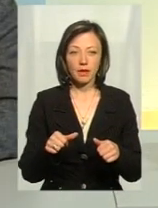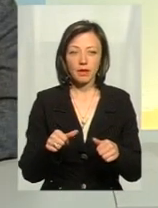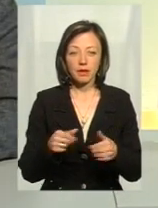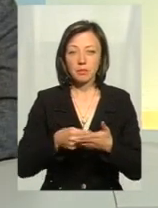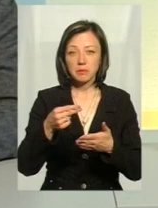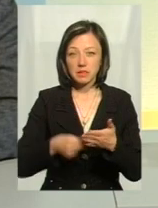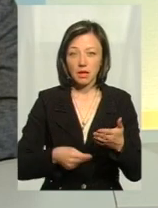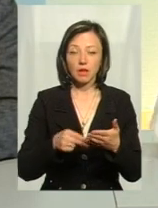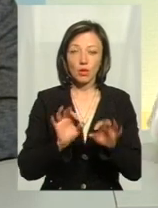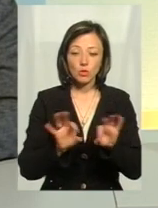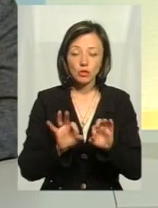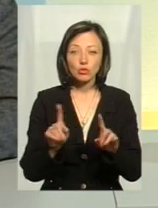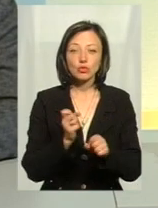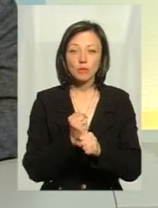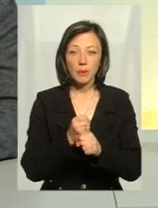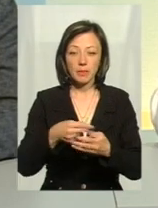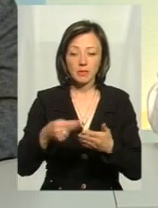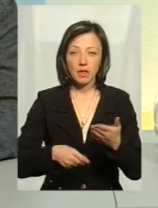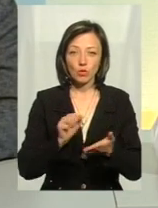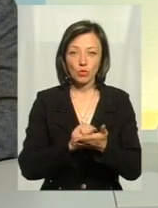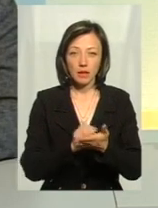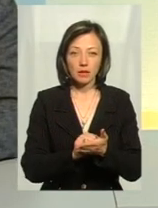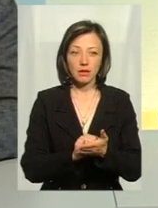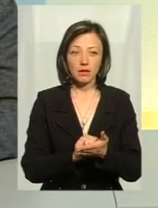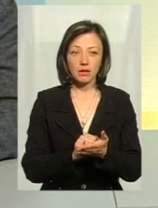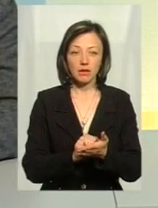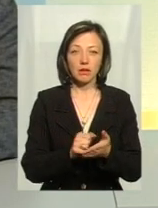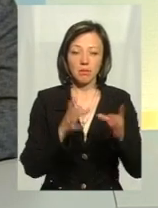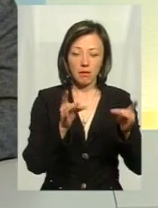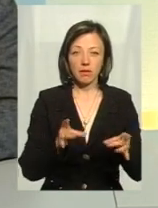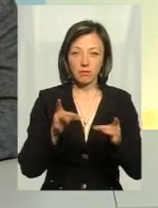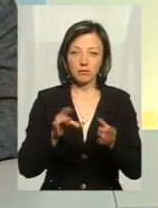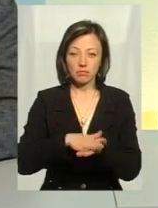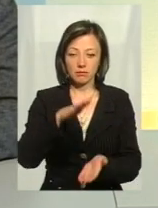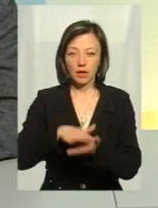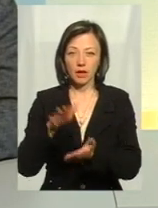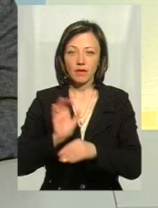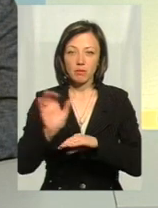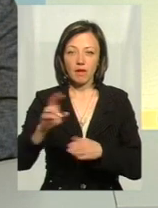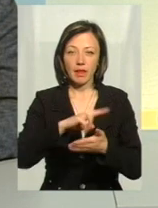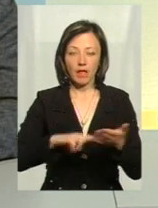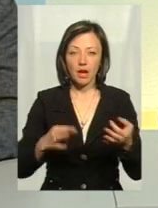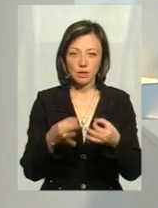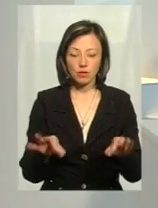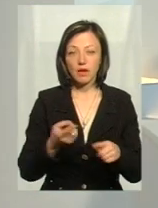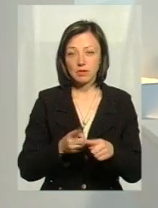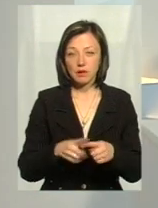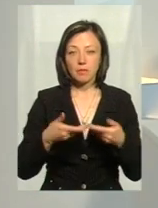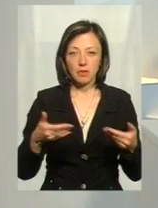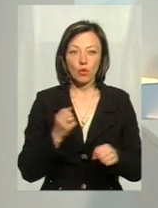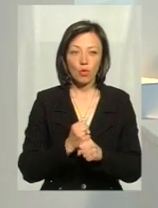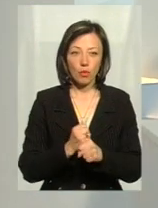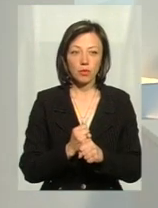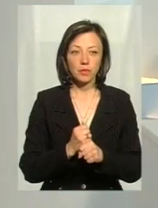підписали, ми їм розказали, що ми їм зробили, підписали документи, пакет-пакет документів і відправили на ліцензування. Тобто, ми це робимо, ми це